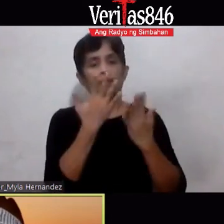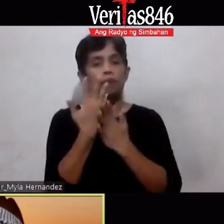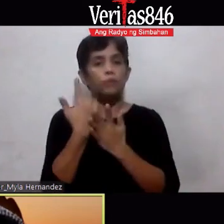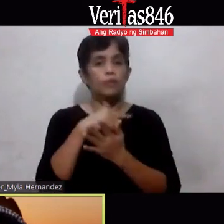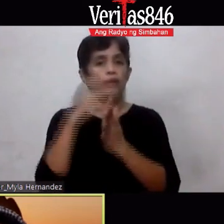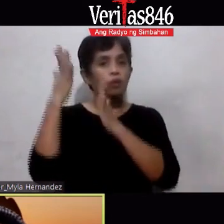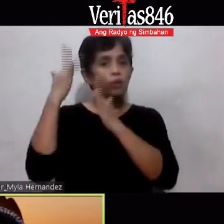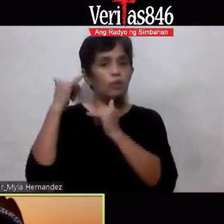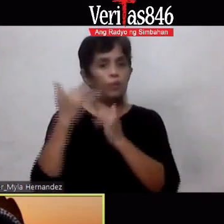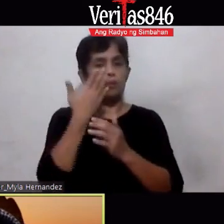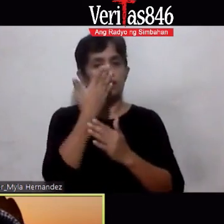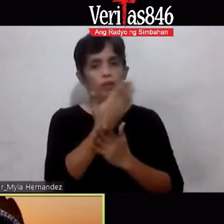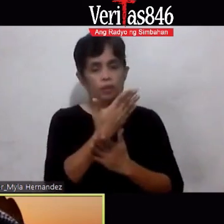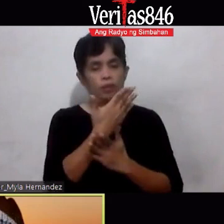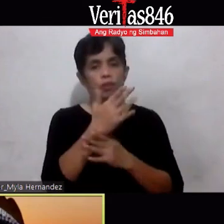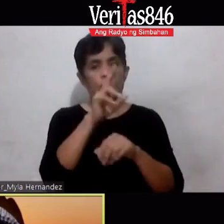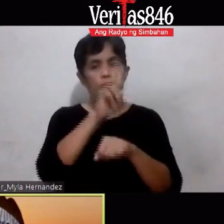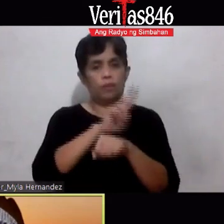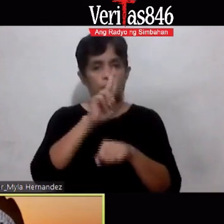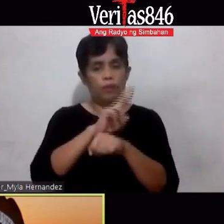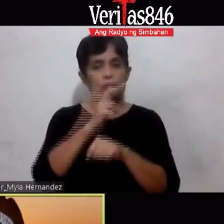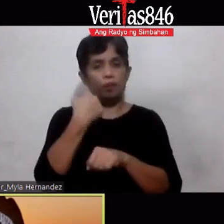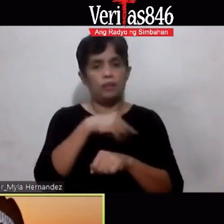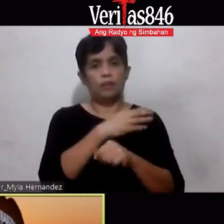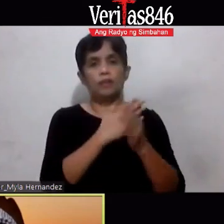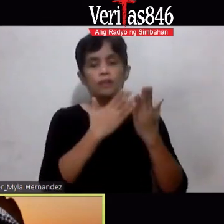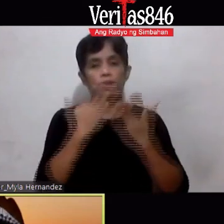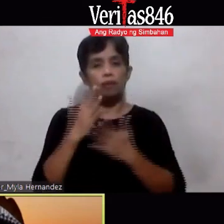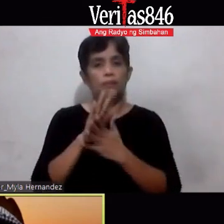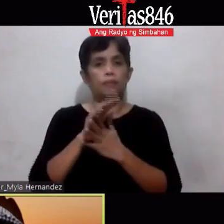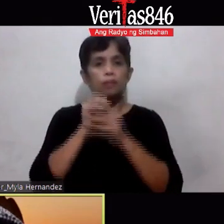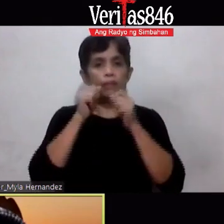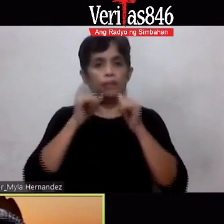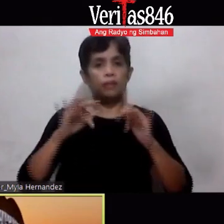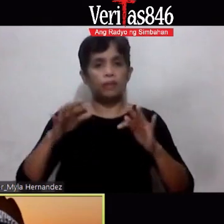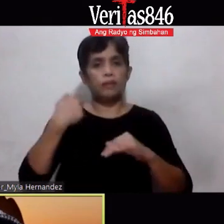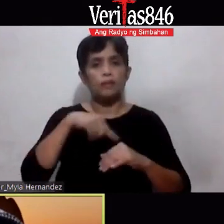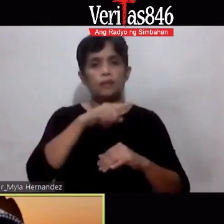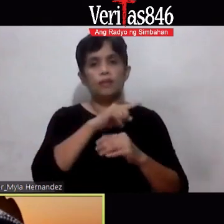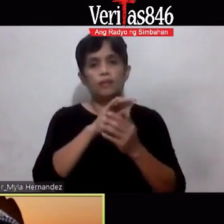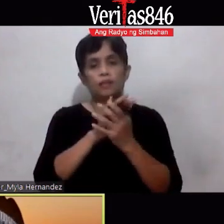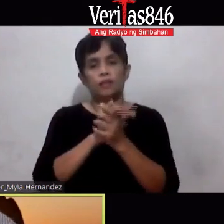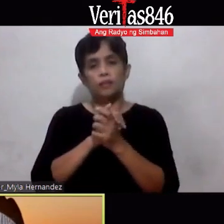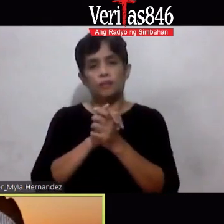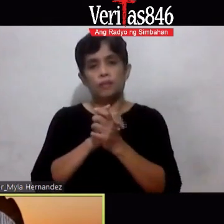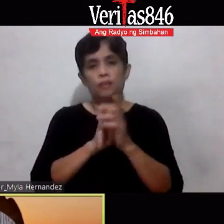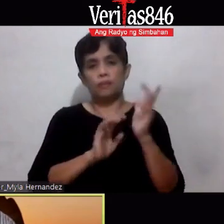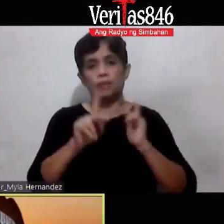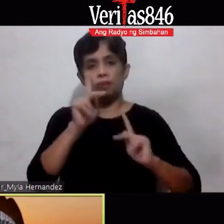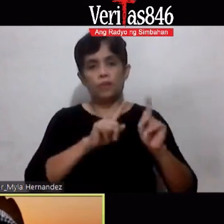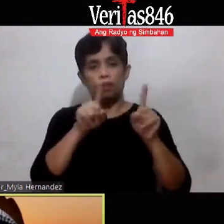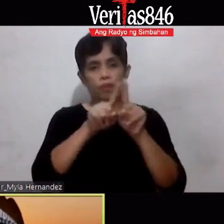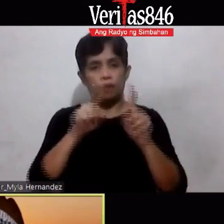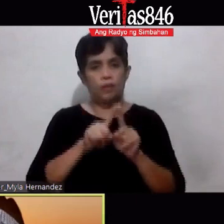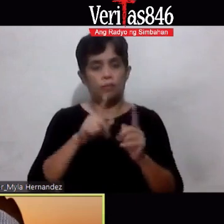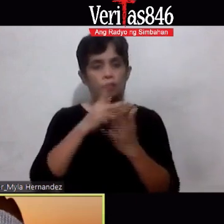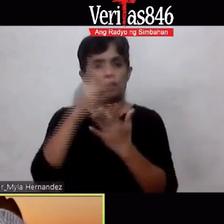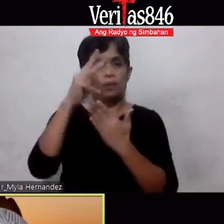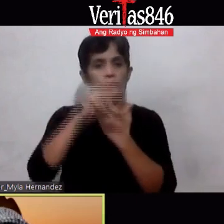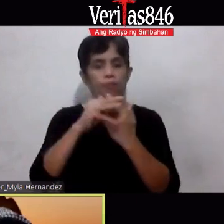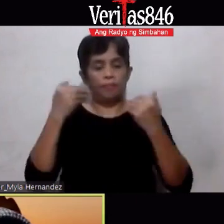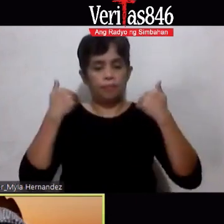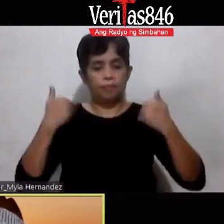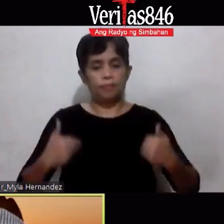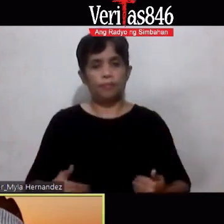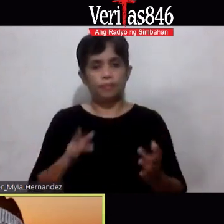Sa maghapong ito O Diyos Gamitin mo rin kami Na maging daluyan Na iyong pagpapala Sa aming kapwa Lalong-lalo na po Ang programang ito Na body